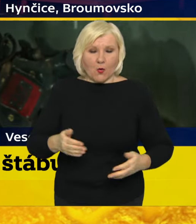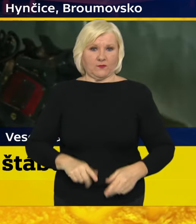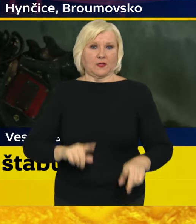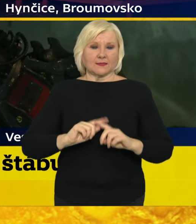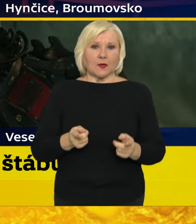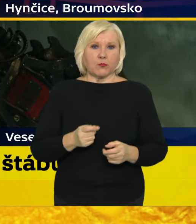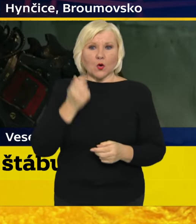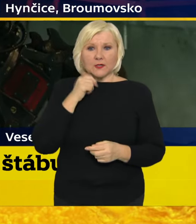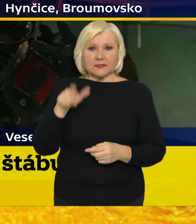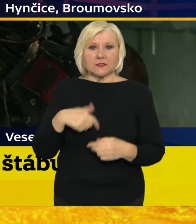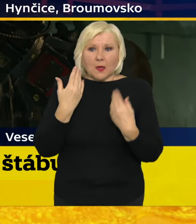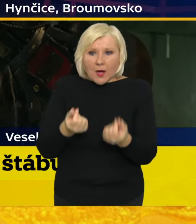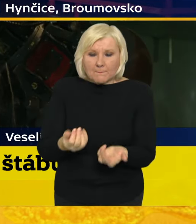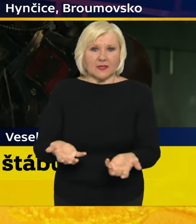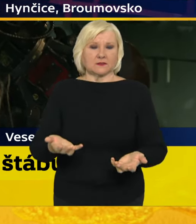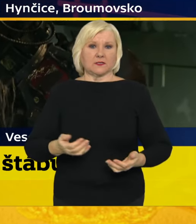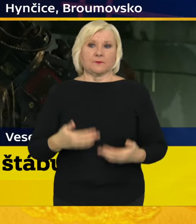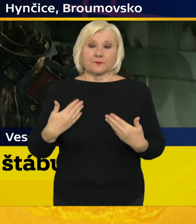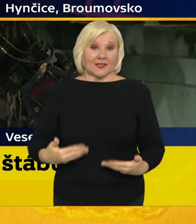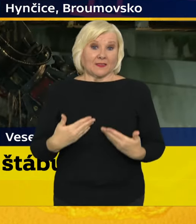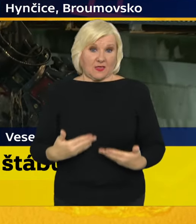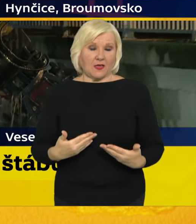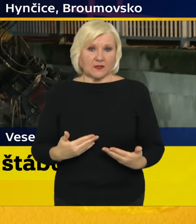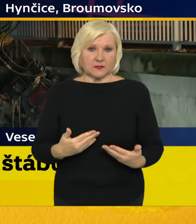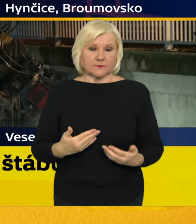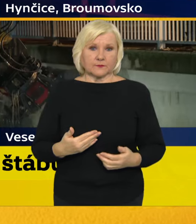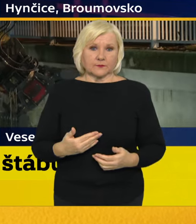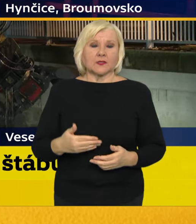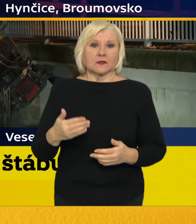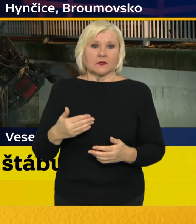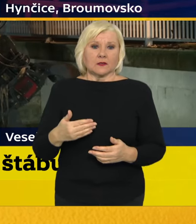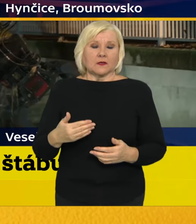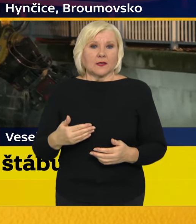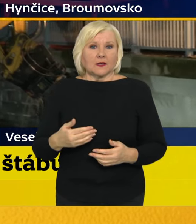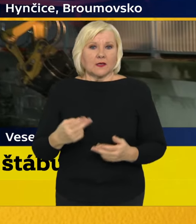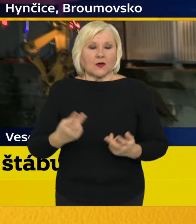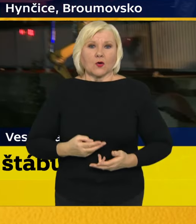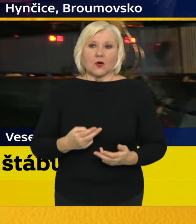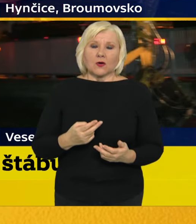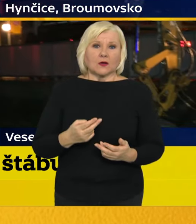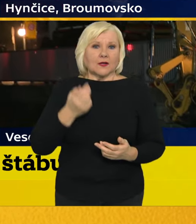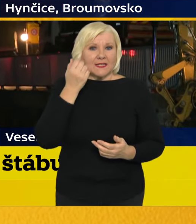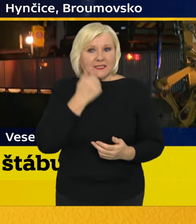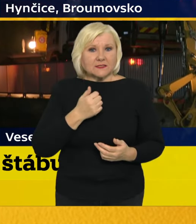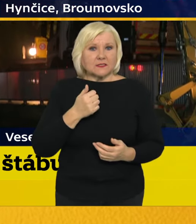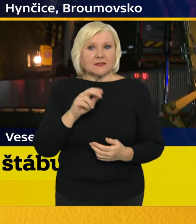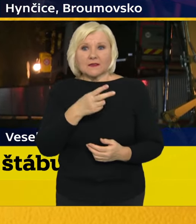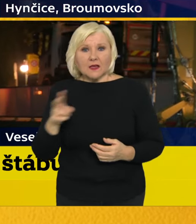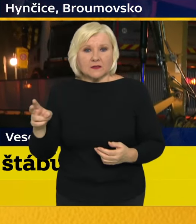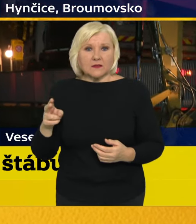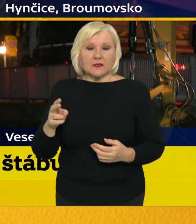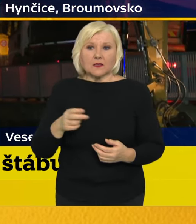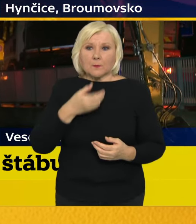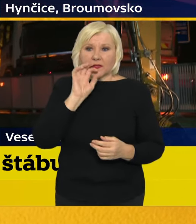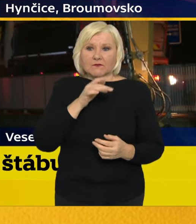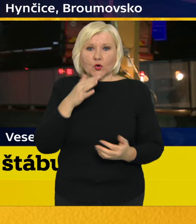ocitli bez prostředků. V současné době jsme stále ve chvíli, kdy jsou lidé, ke kterým se jen těžko dostává pitná voda